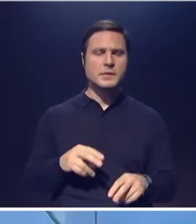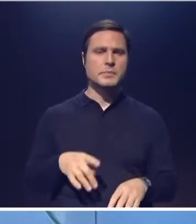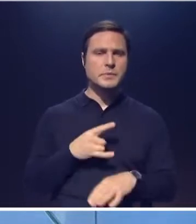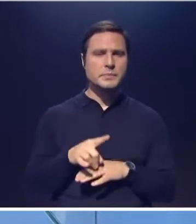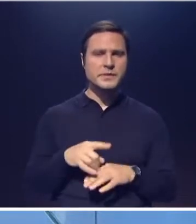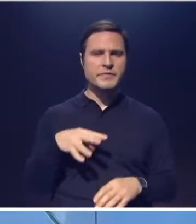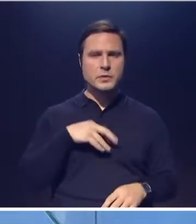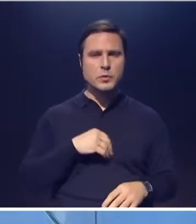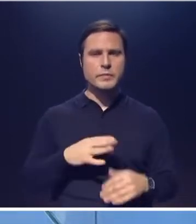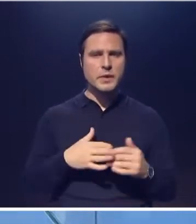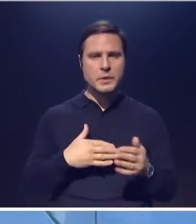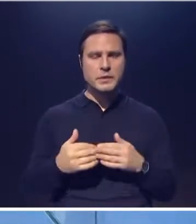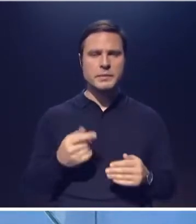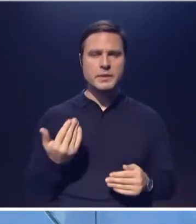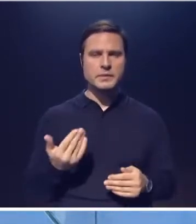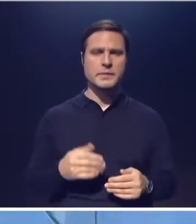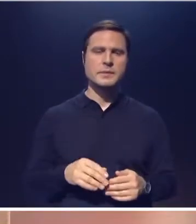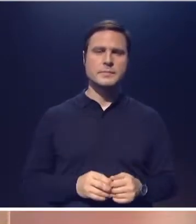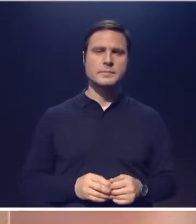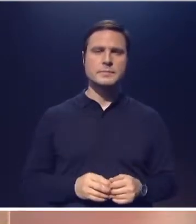практики? Об этом в сюжете Серафима Сашлеева.